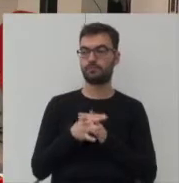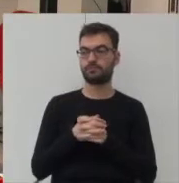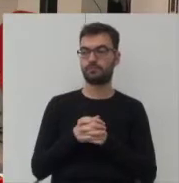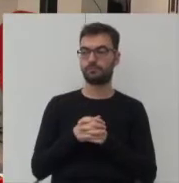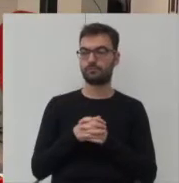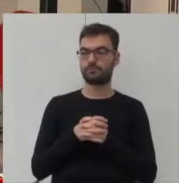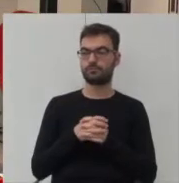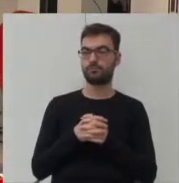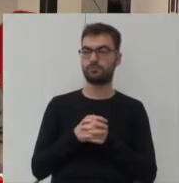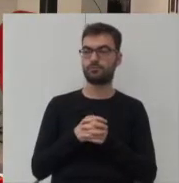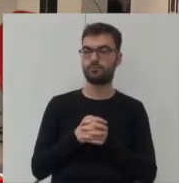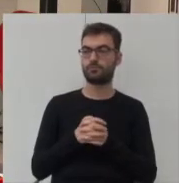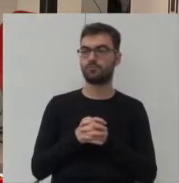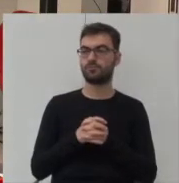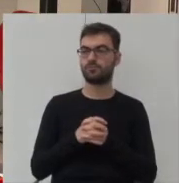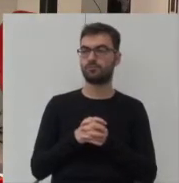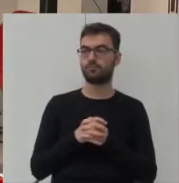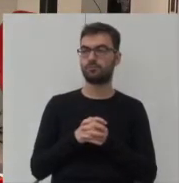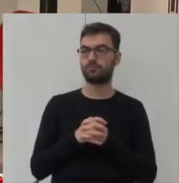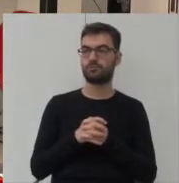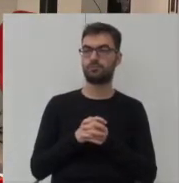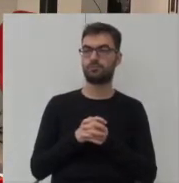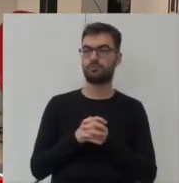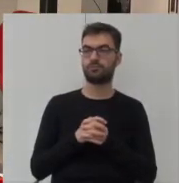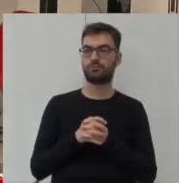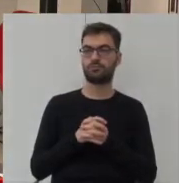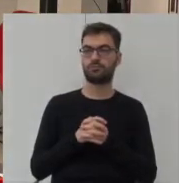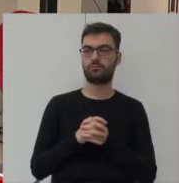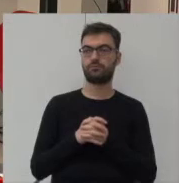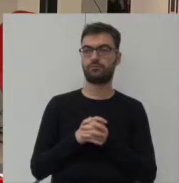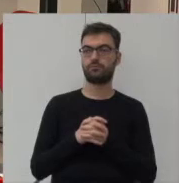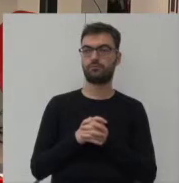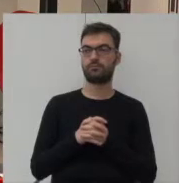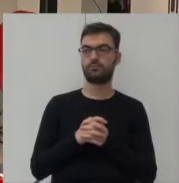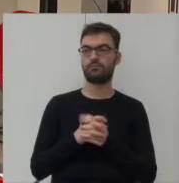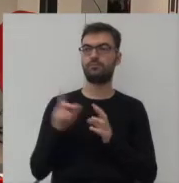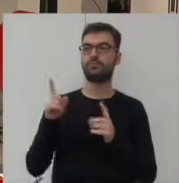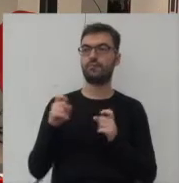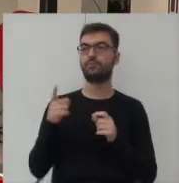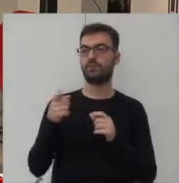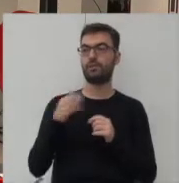setu. I zaczniemy Bruno od Pani Dagbary.